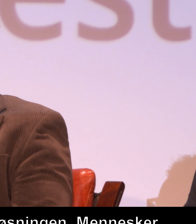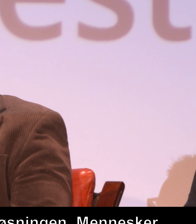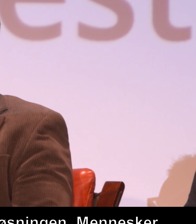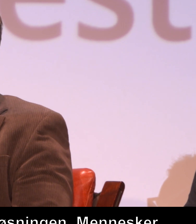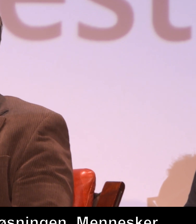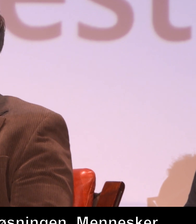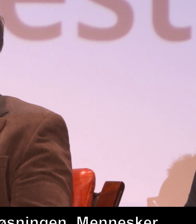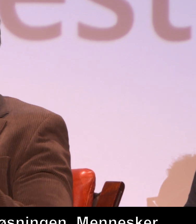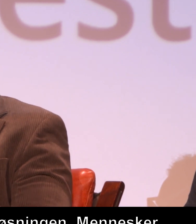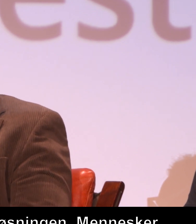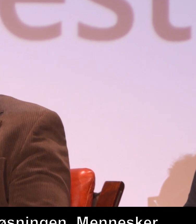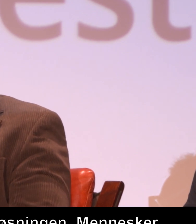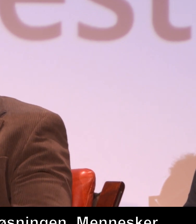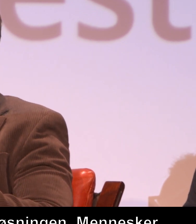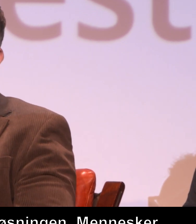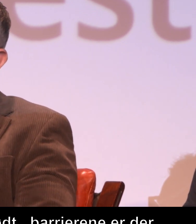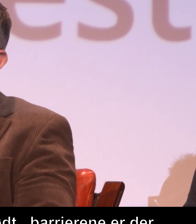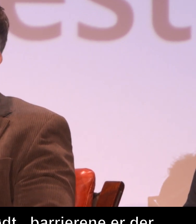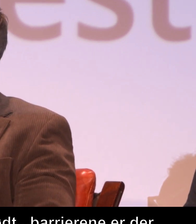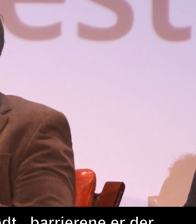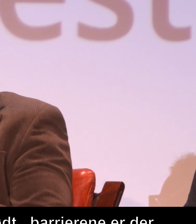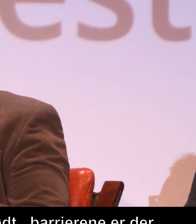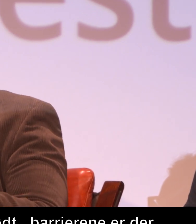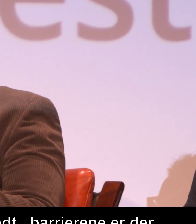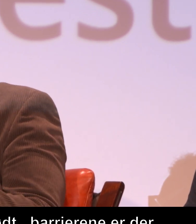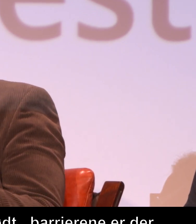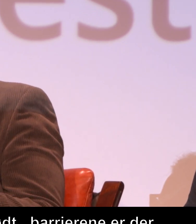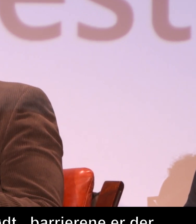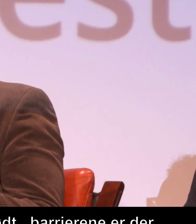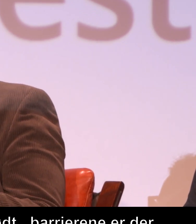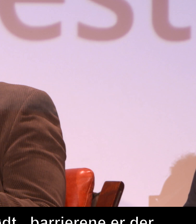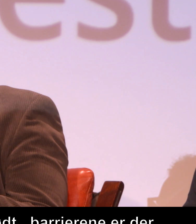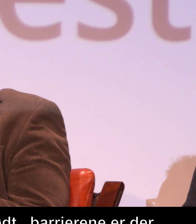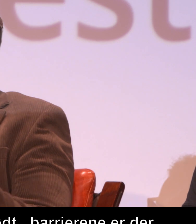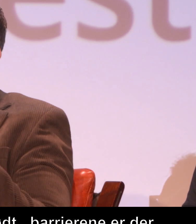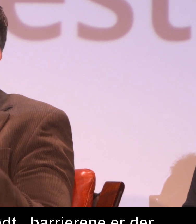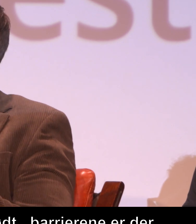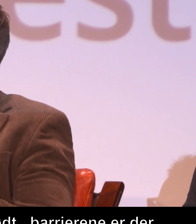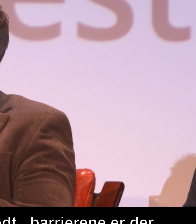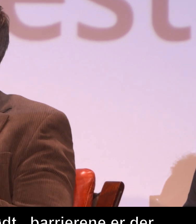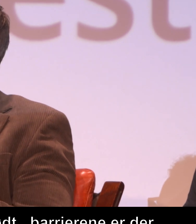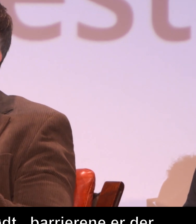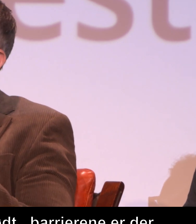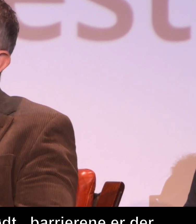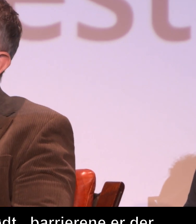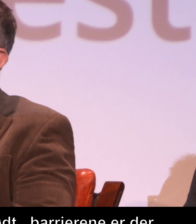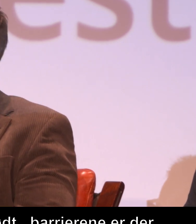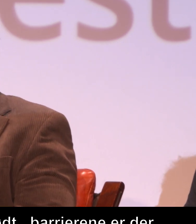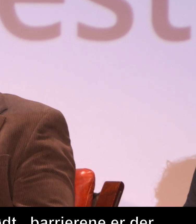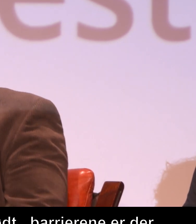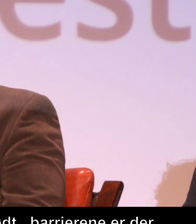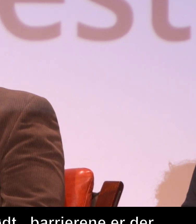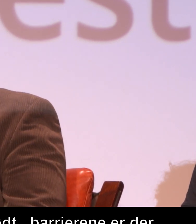Barrierene er der allerede fra barnehagene. Den starter i grunnskolen på videregående ungdomsskole. Så vi må starte